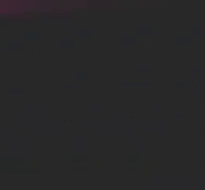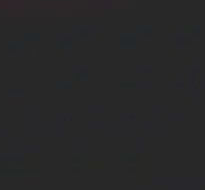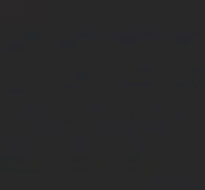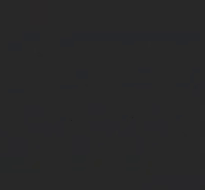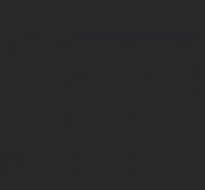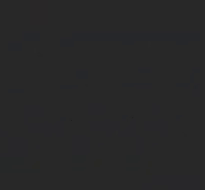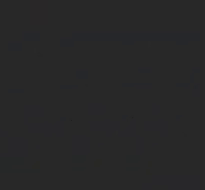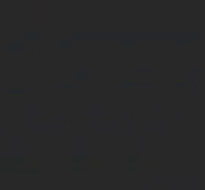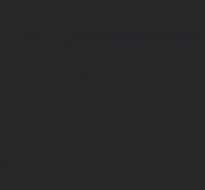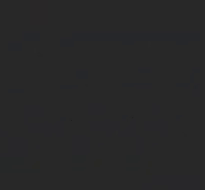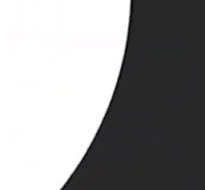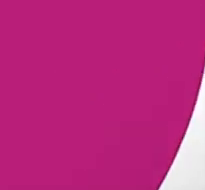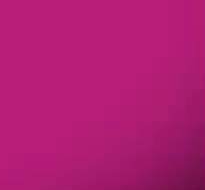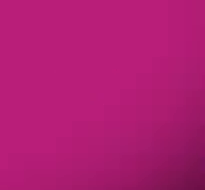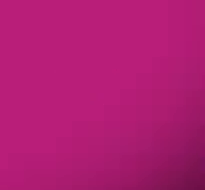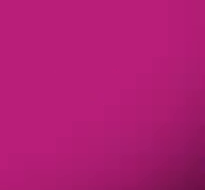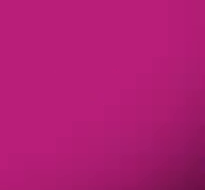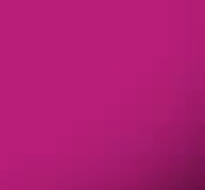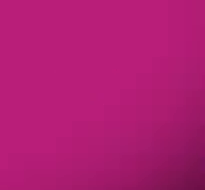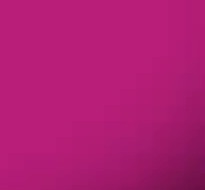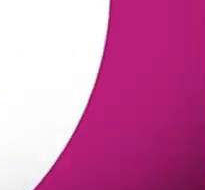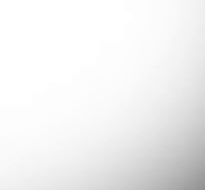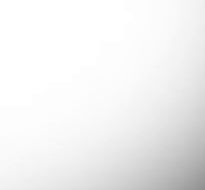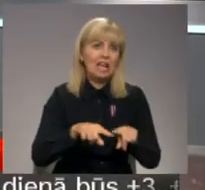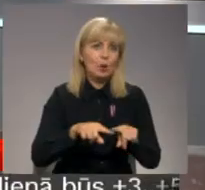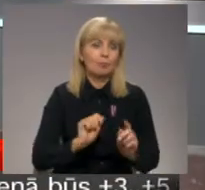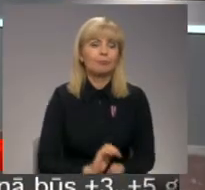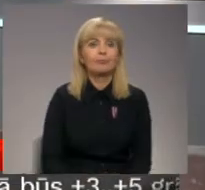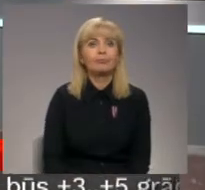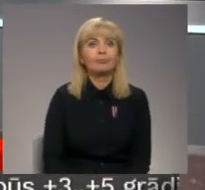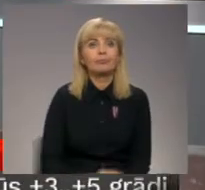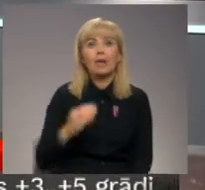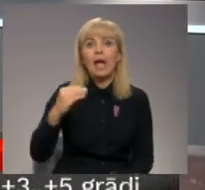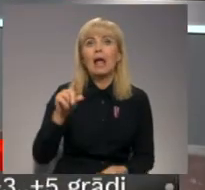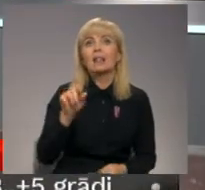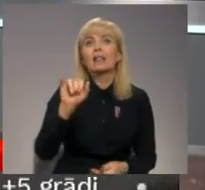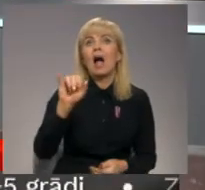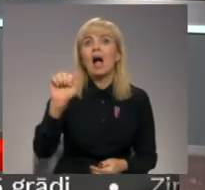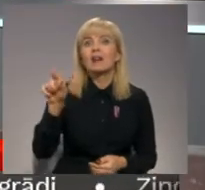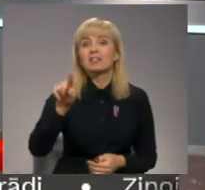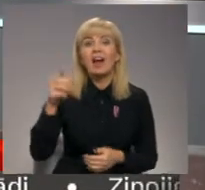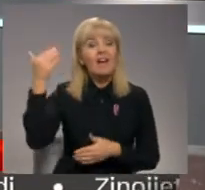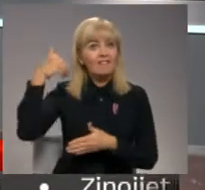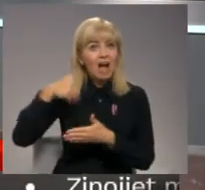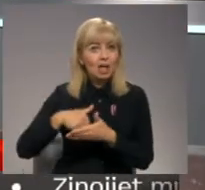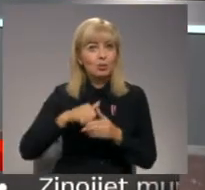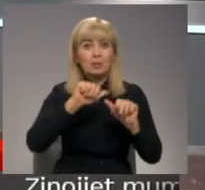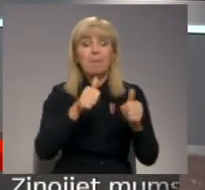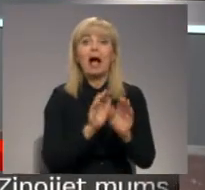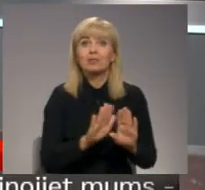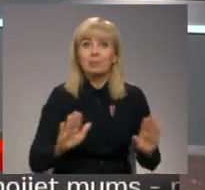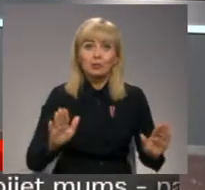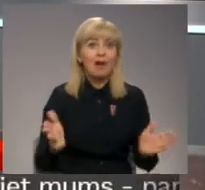Re, visi ēters ir te! Ģetērta Elijasa Vēsturis un mākslas muzejas saņēmis